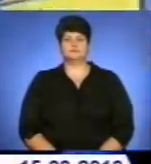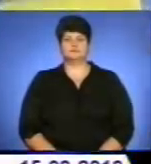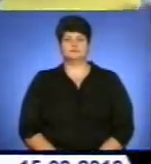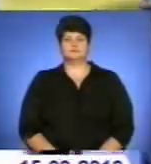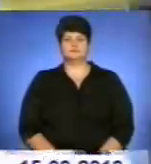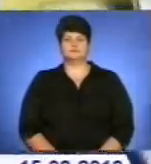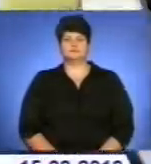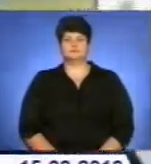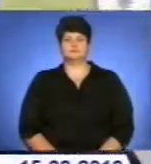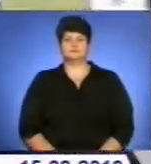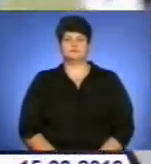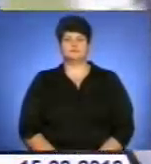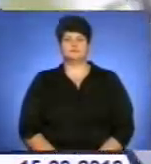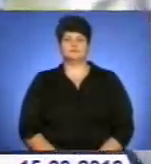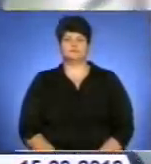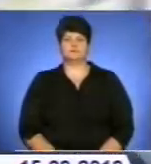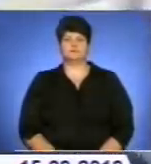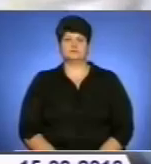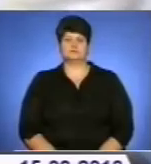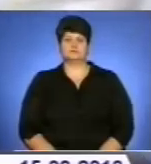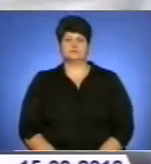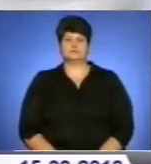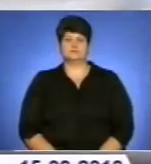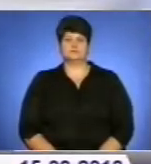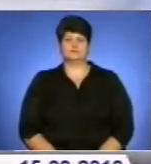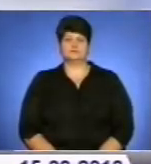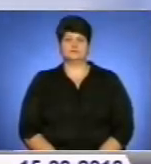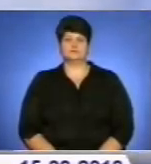овімкненим ближнім світлом фар чи протитуманними ліхтарями.